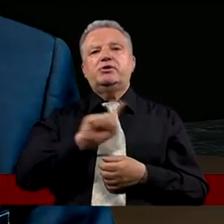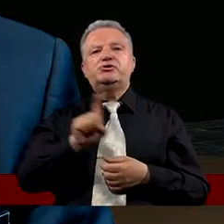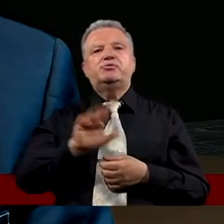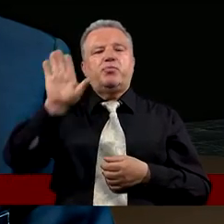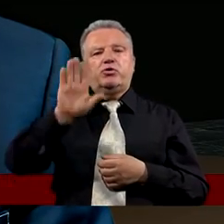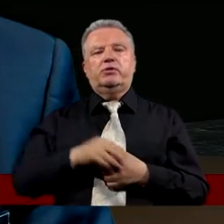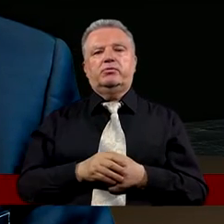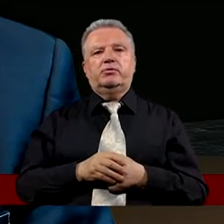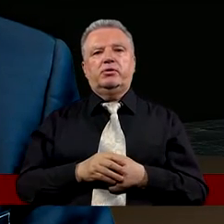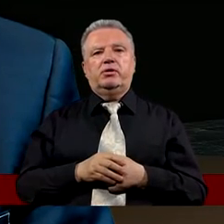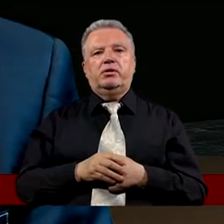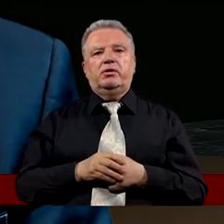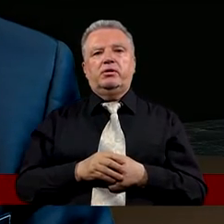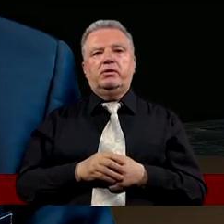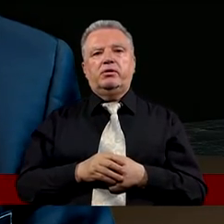z Nim.